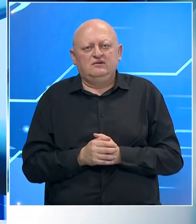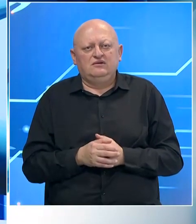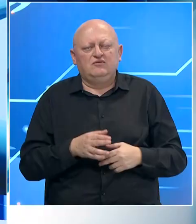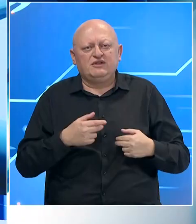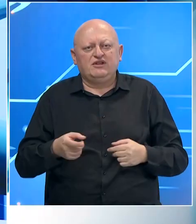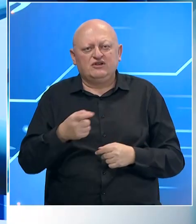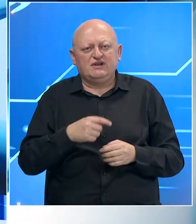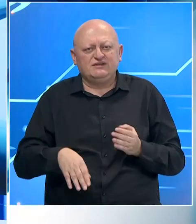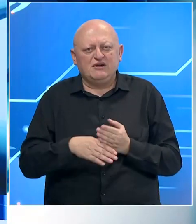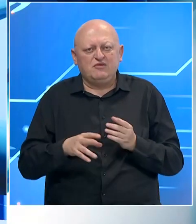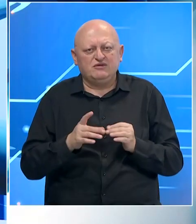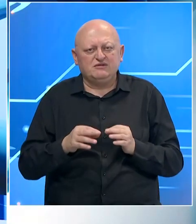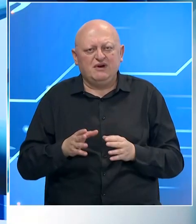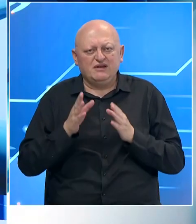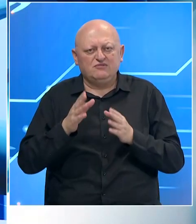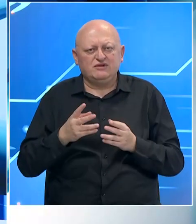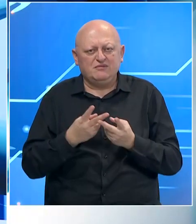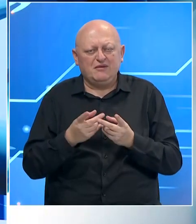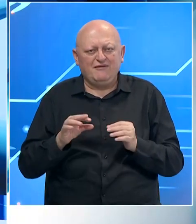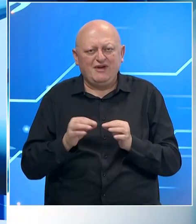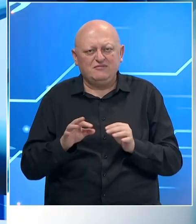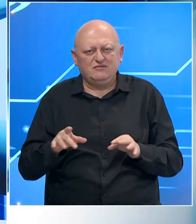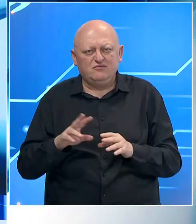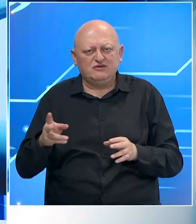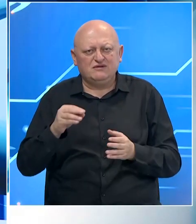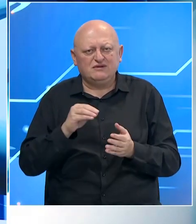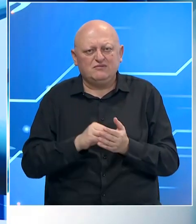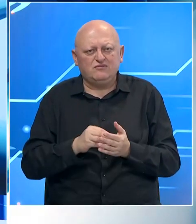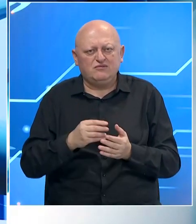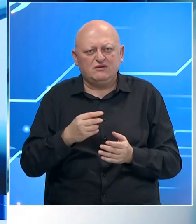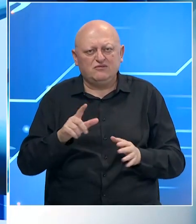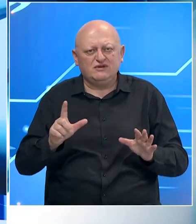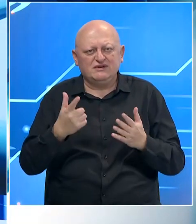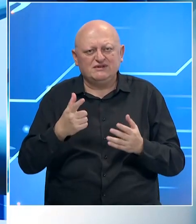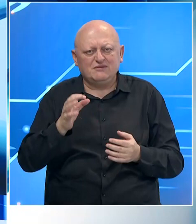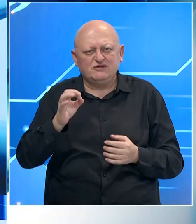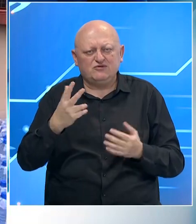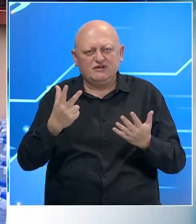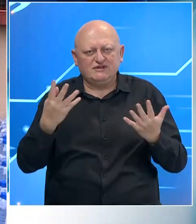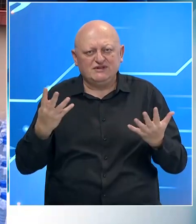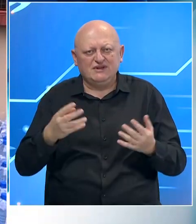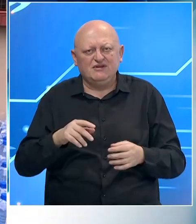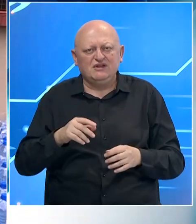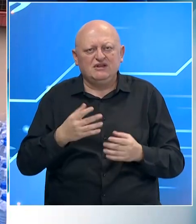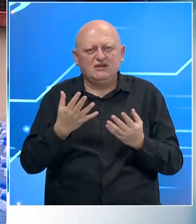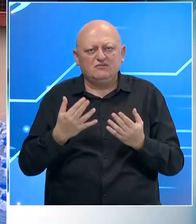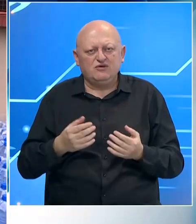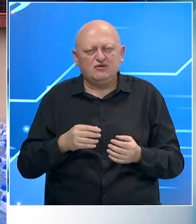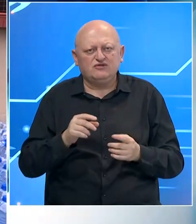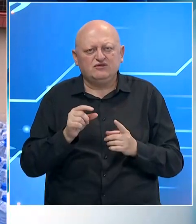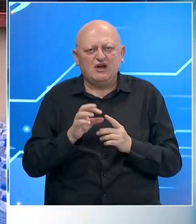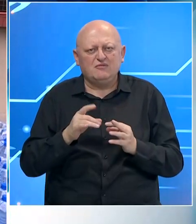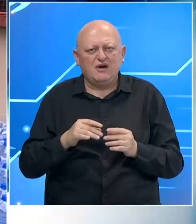Humanitarna organizacija Pomozi Baje putem web stranice poziva na broj 17.039 te